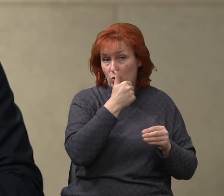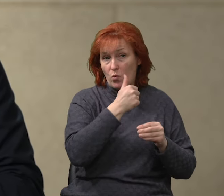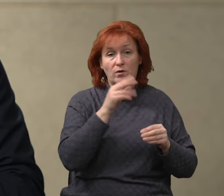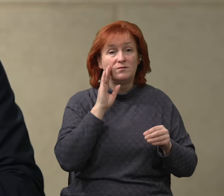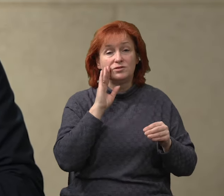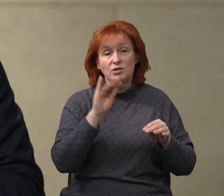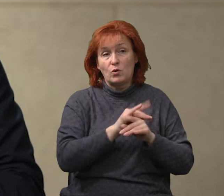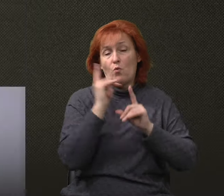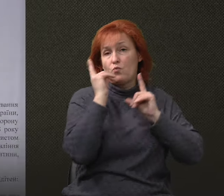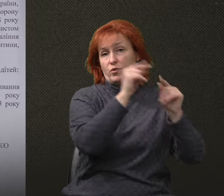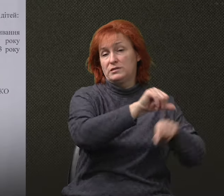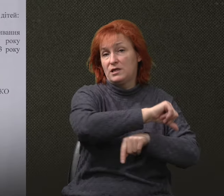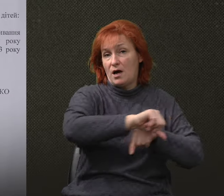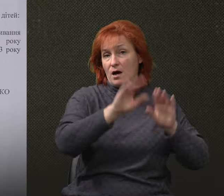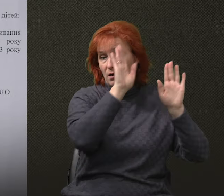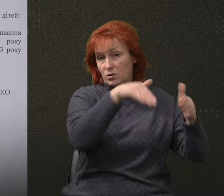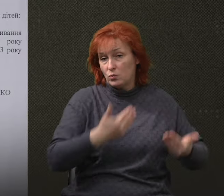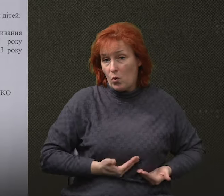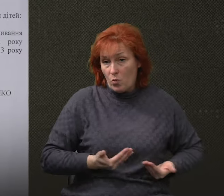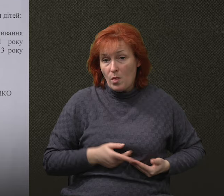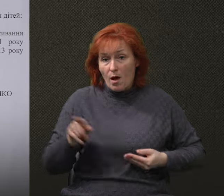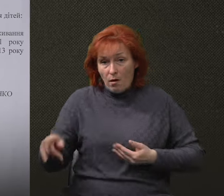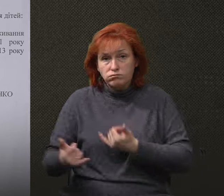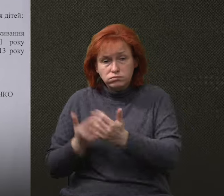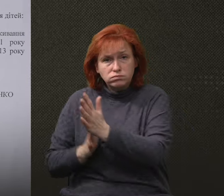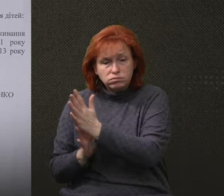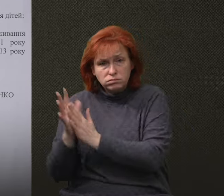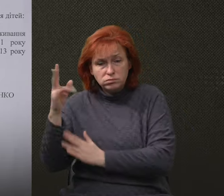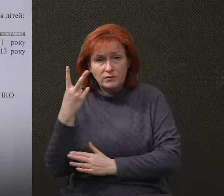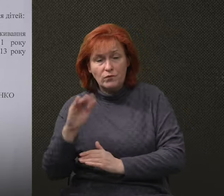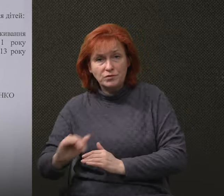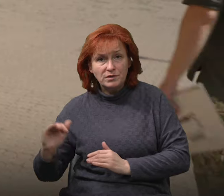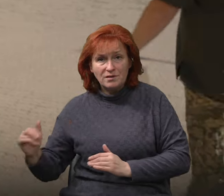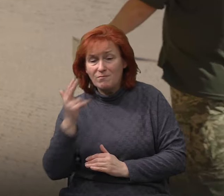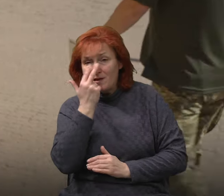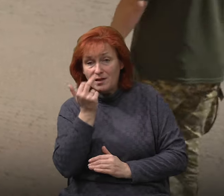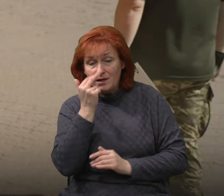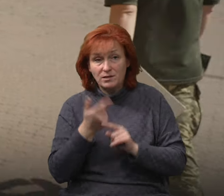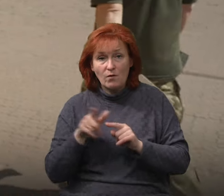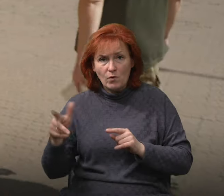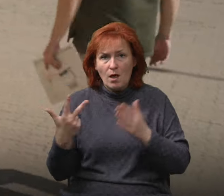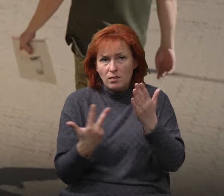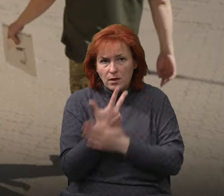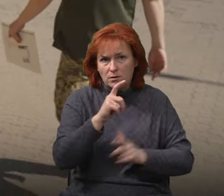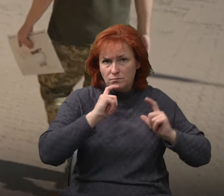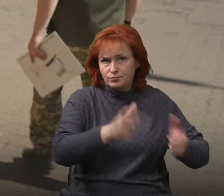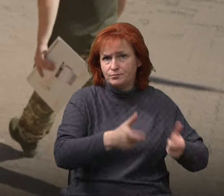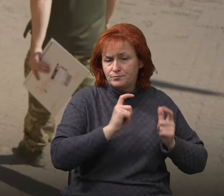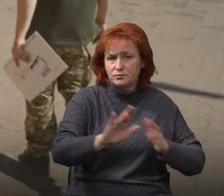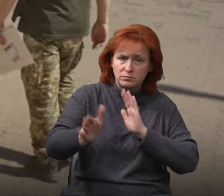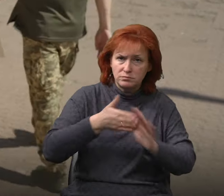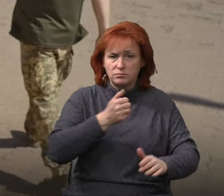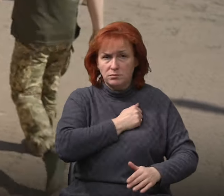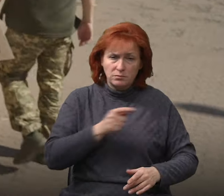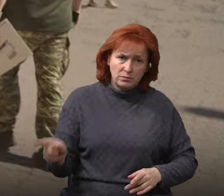проживає за кордоном. Чоловік отримав рішення суду, яким визначалось місце проживання дітей. Каже, йому тричі вручали повістки, він